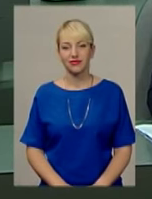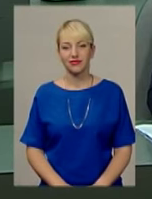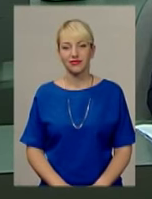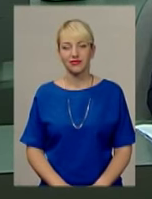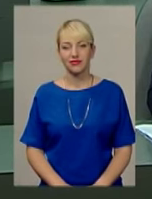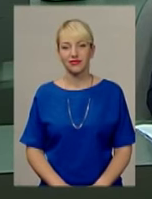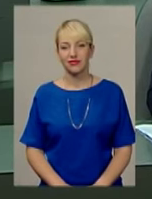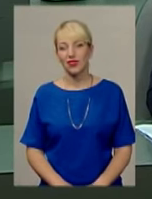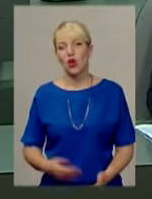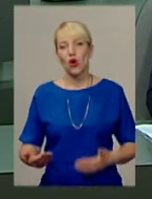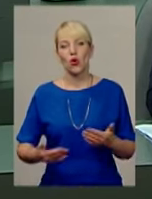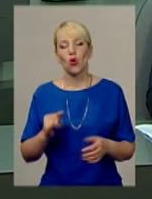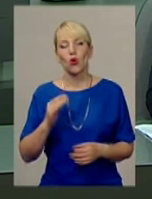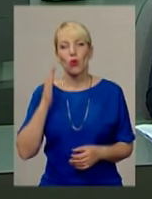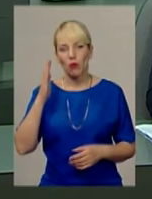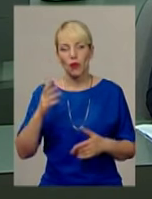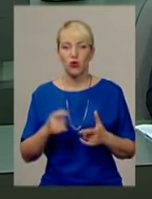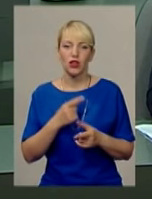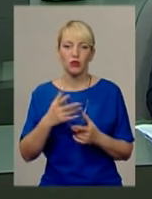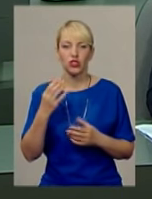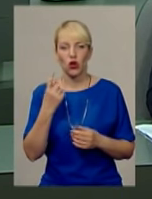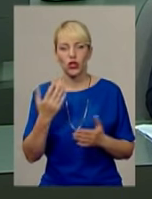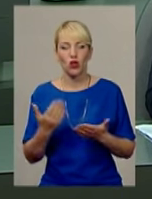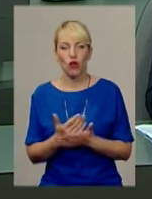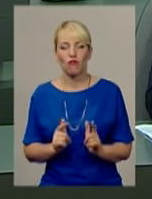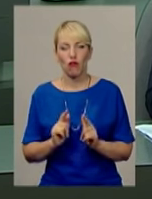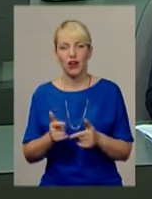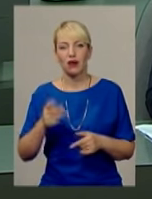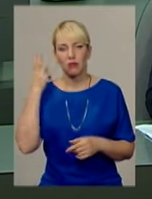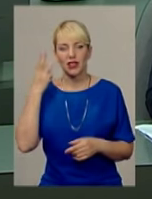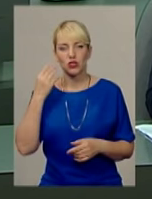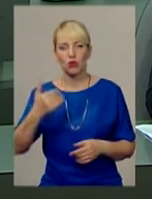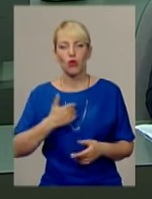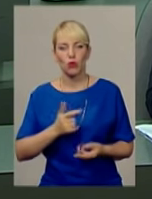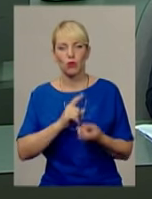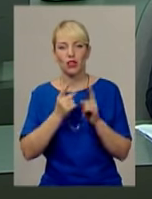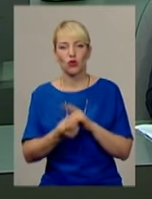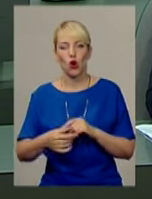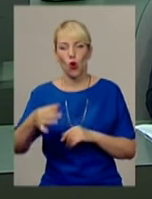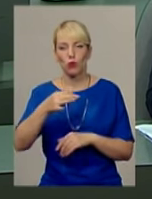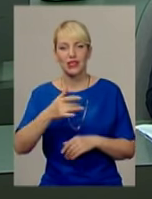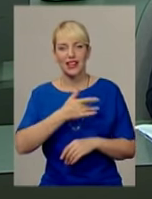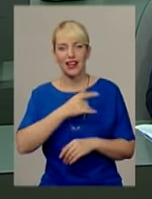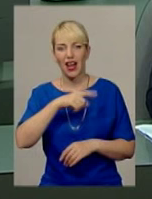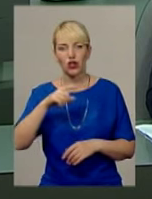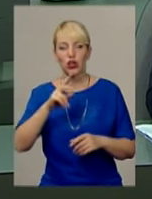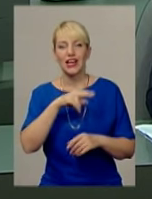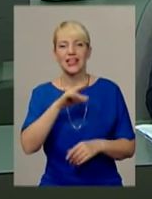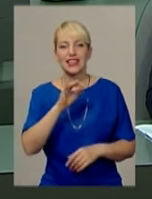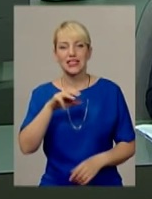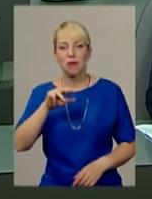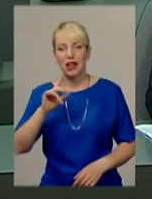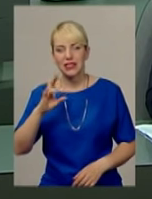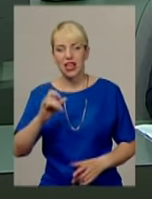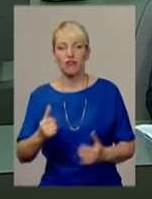Крок у майбутнє або ще одне нововведення. В Хмельницькому хочуть перетворити обласний кардіологічний диспансер в